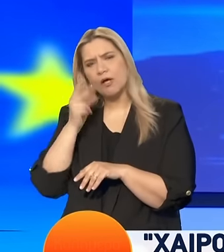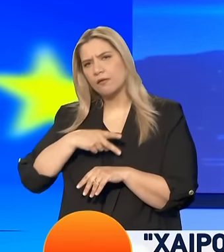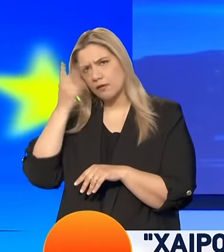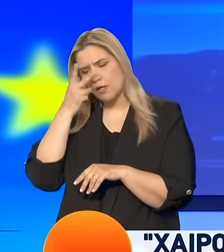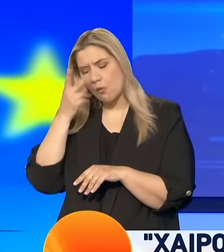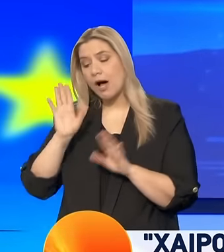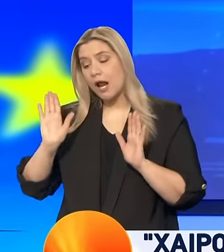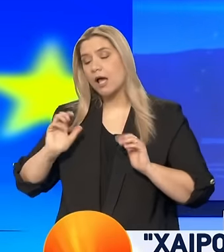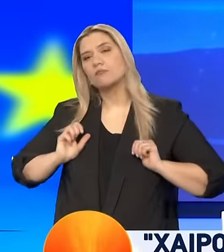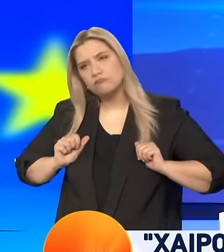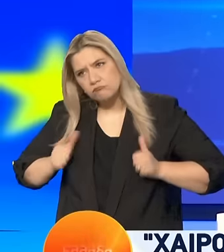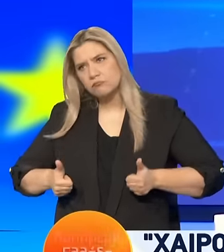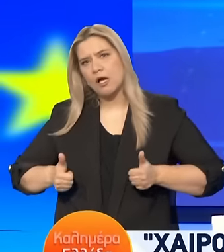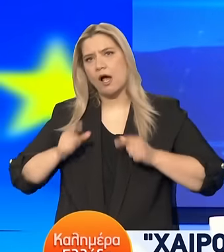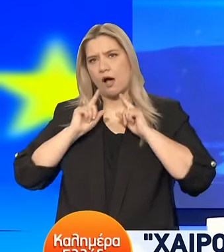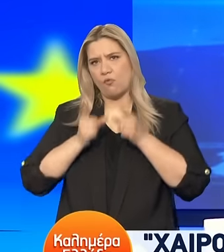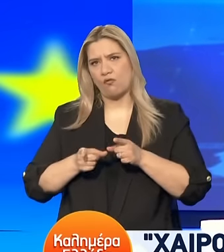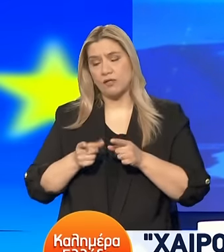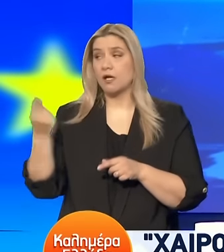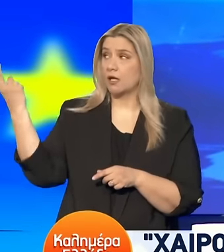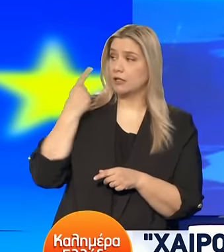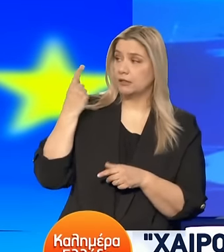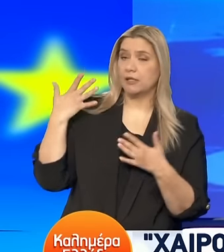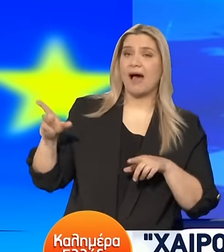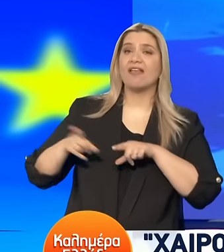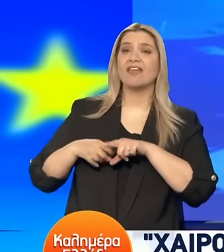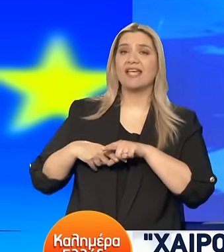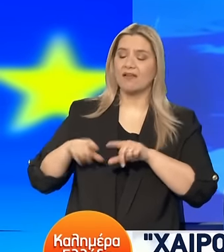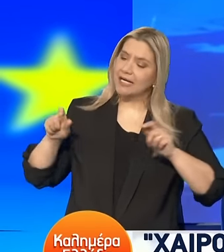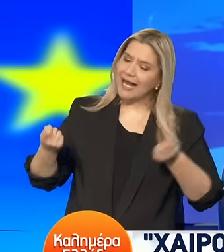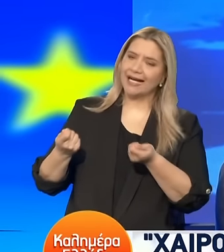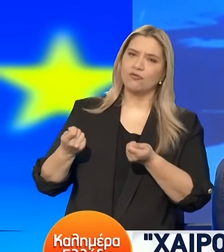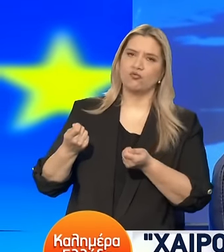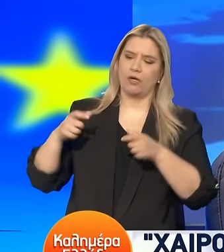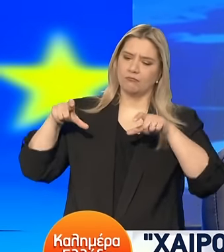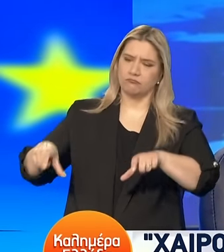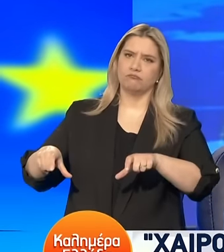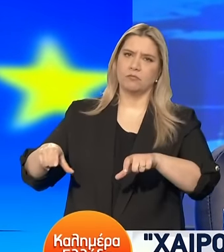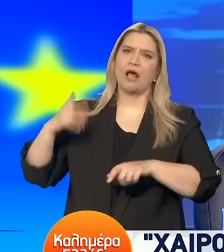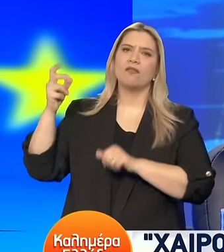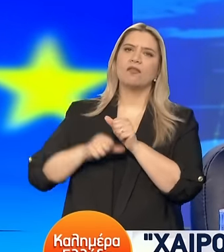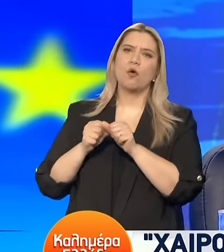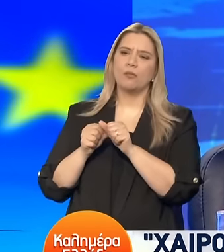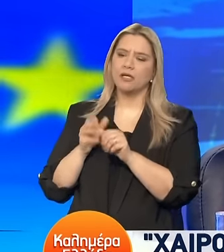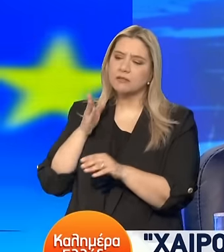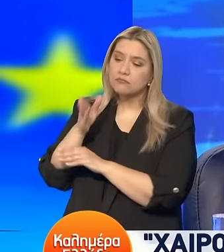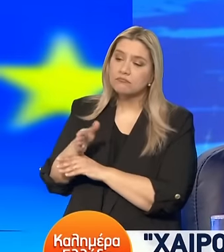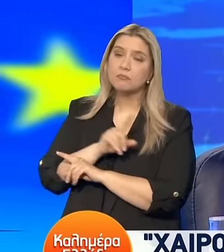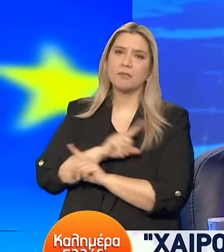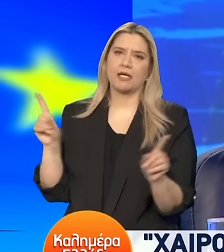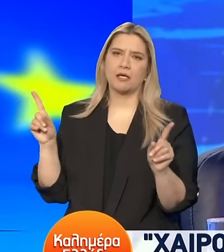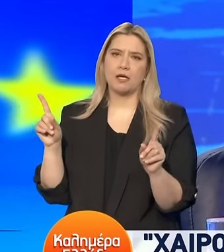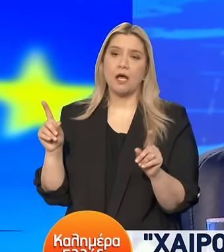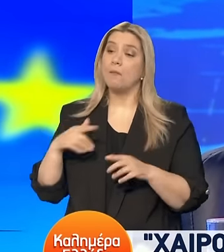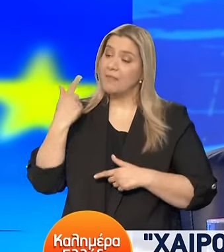τολμηρή απόφαση Για την οποία μας ασκήθηκε μεγάλη κριτική Το Δεκέμβριο να κλείσουμε τα γήπεδα για δύο μήνες Και τα ξανανοίξαμε μόνο όταν ήμασταν απόλυτο σίγουροι Ότι θα ανοίξουν με